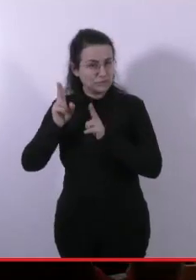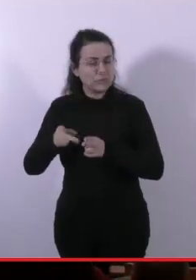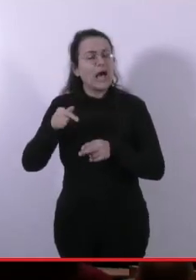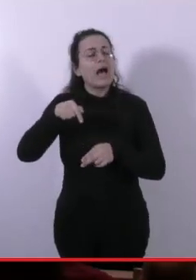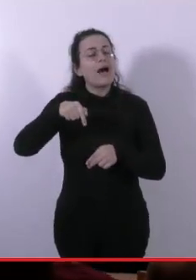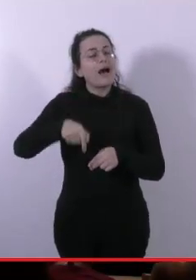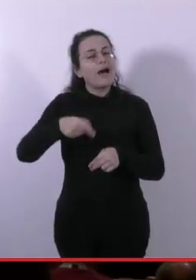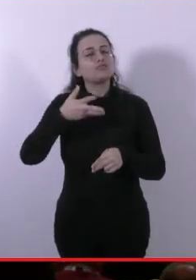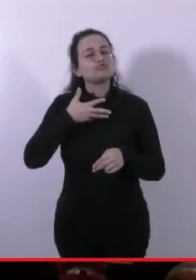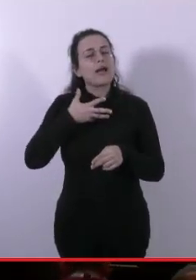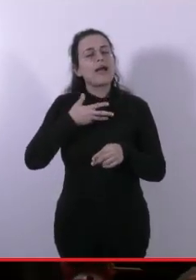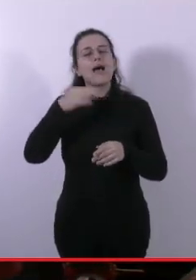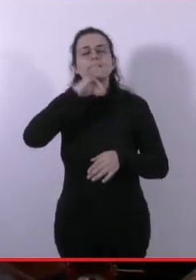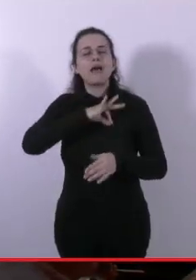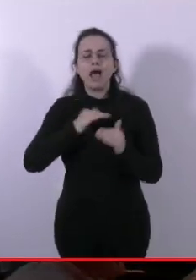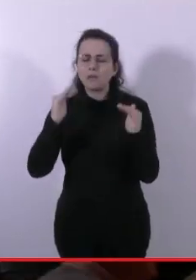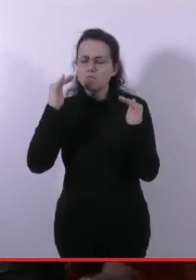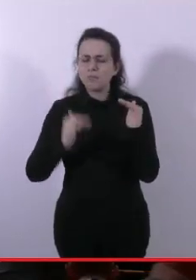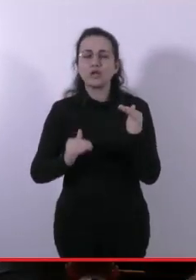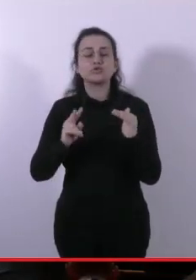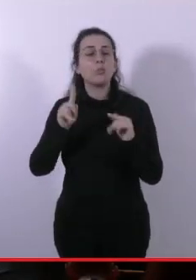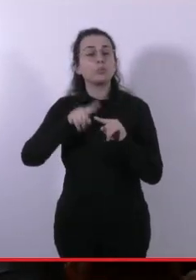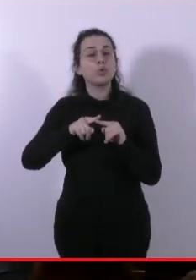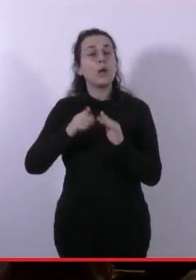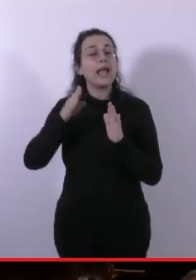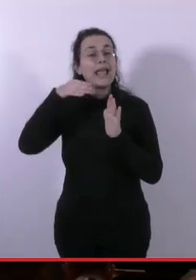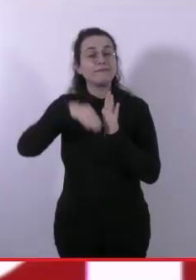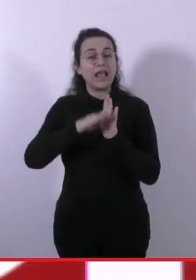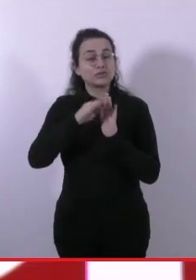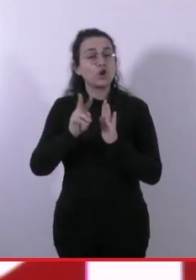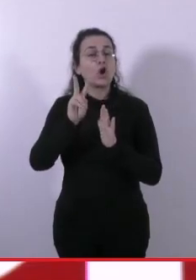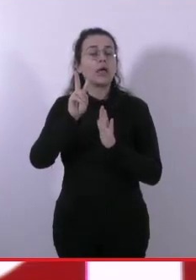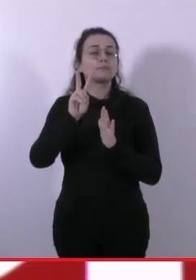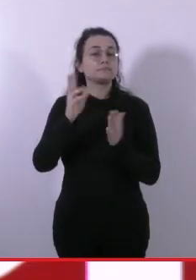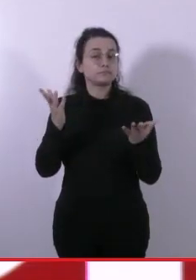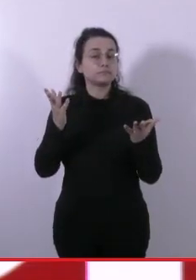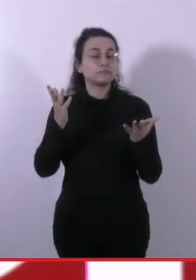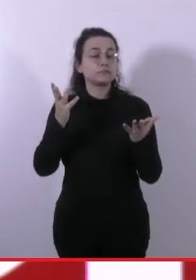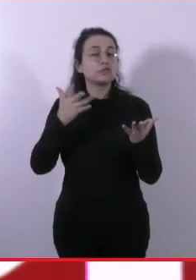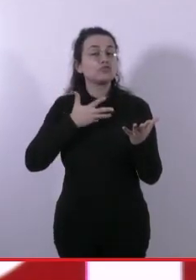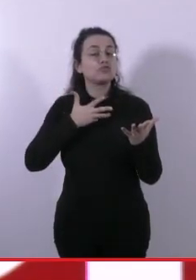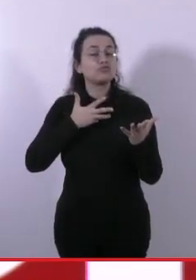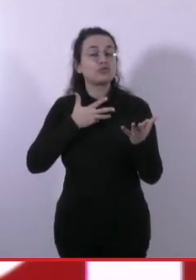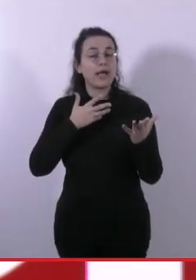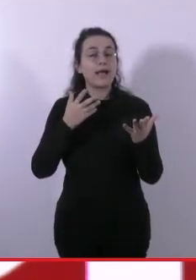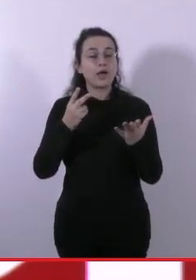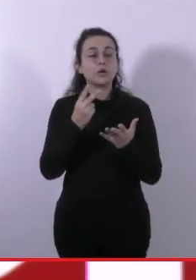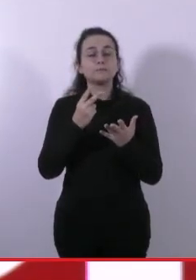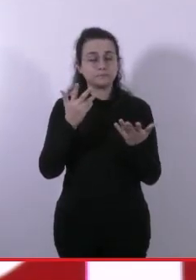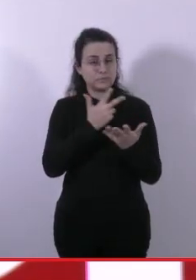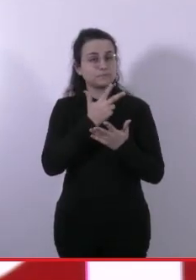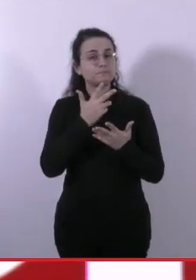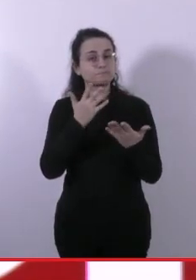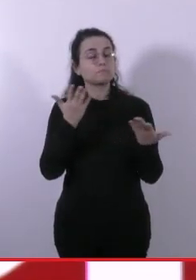salari più bassi d'Europa e l'inflazione a due cifre. Mi pare che forse qualcosa andrebbe rivisto anche da quel punto di vista lì, tanto per essere chiaro.